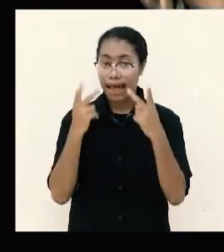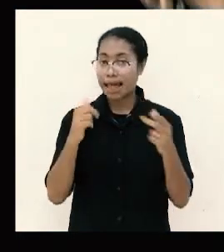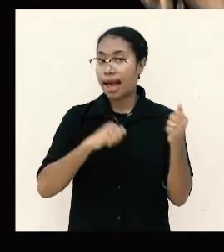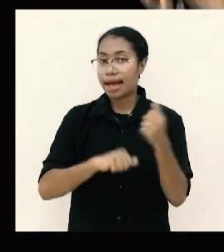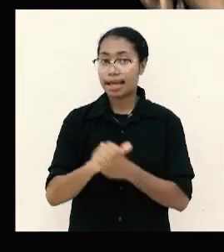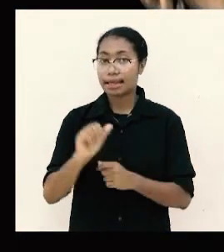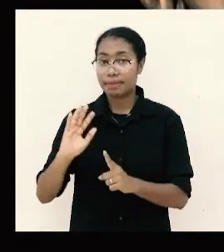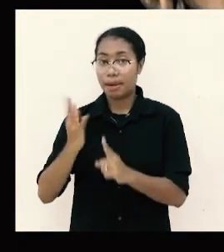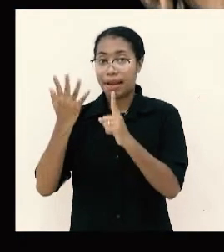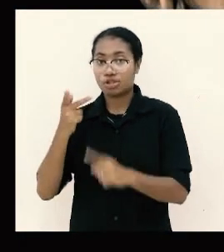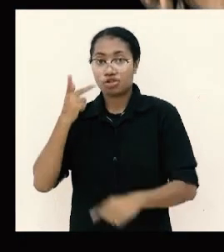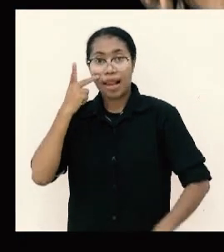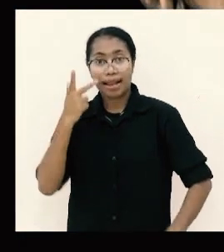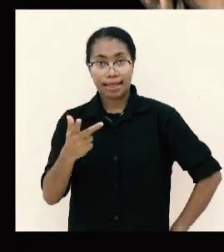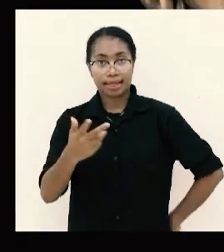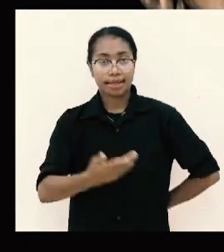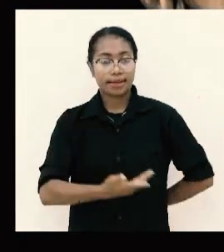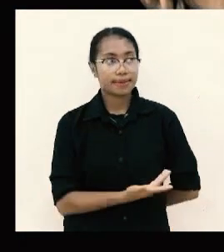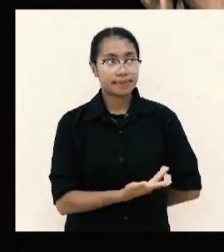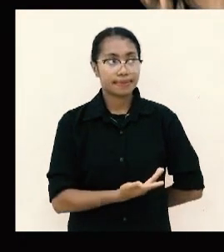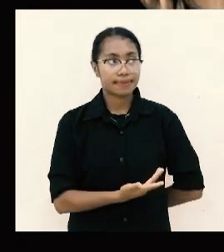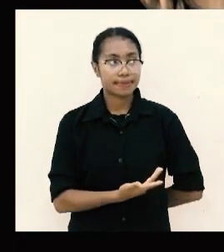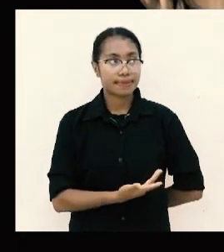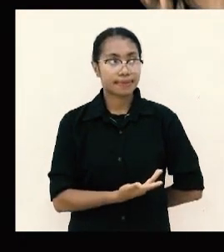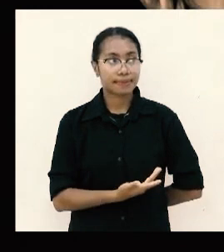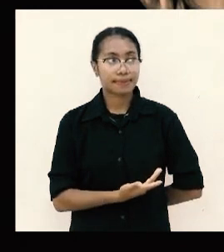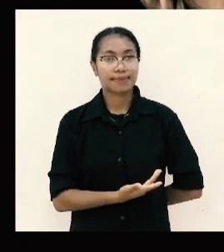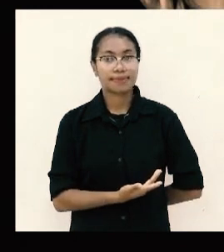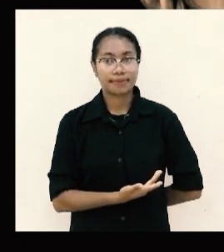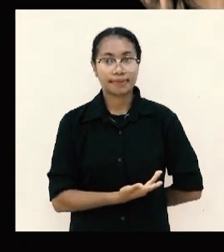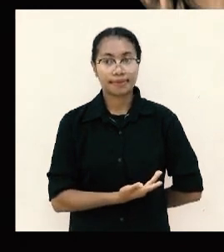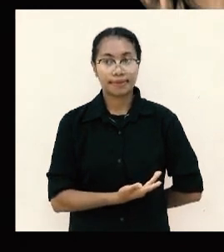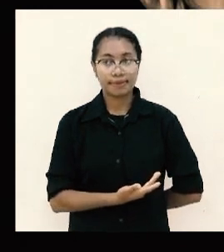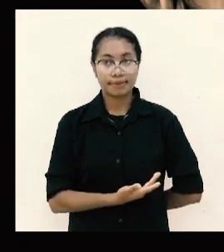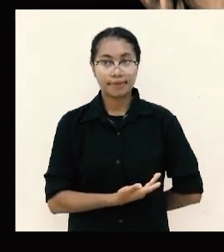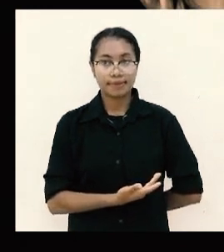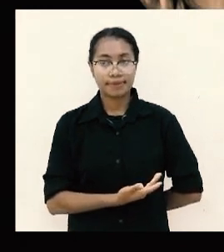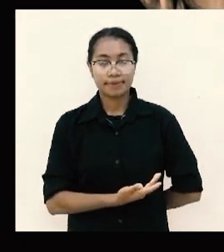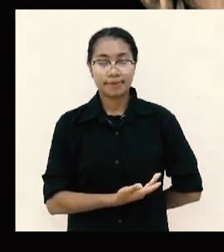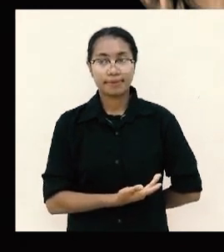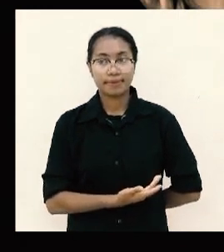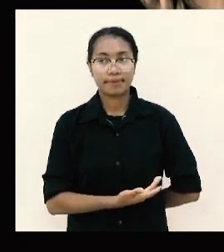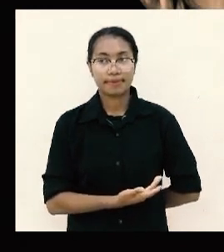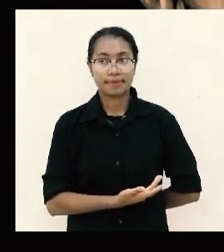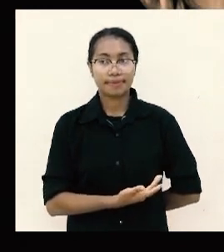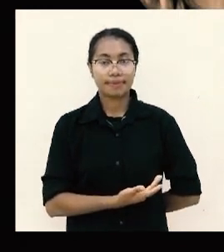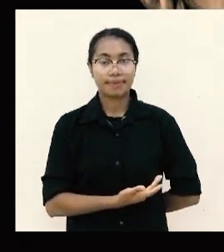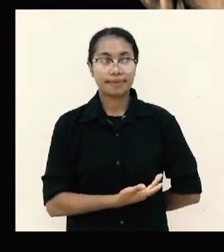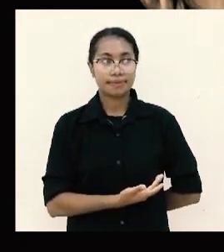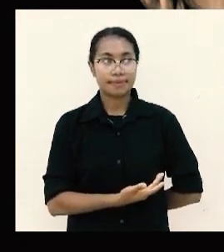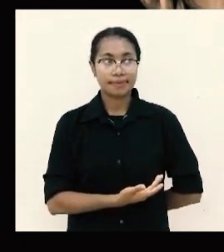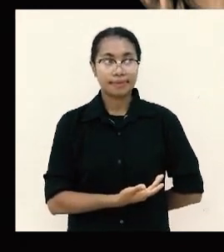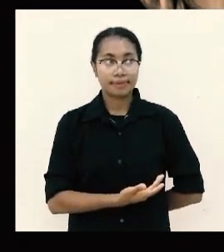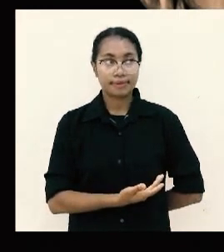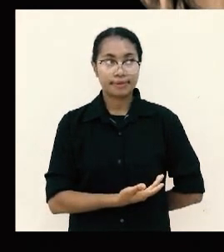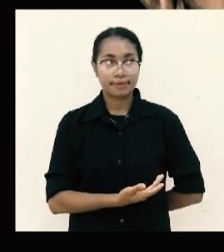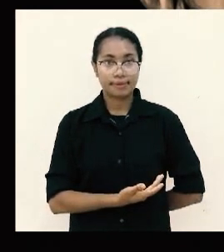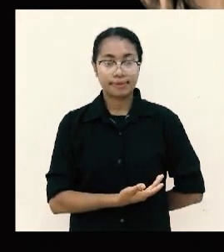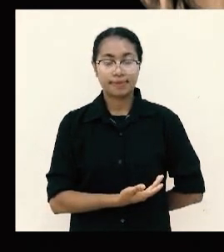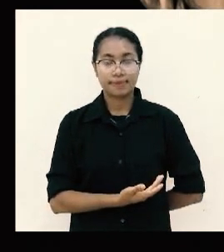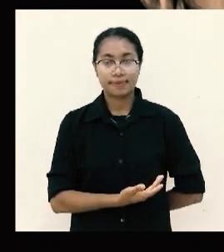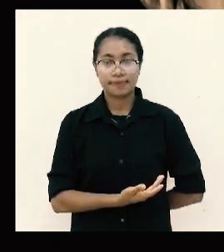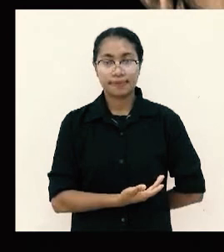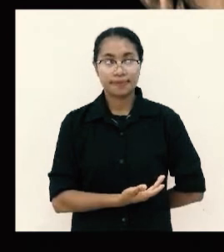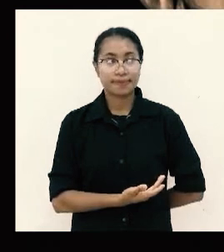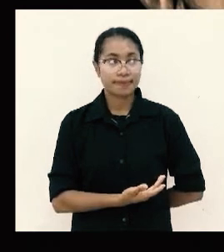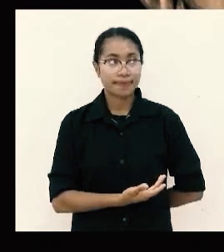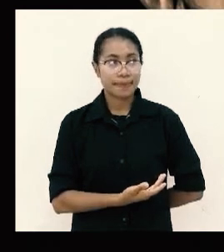juga hai orang-orang Filipi pada waktu aku baru mulai mengabarkan Injil ketika aku berangkat dari Makedonia tidak